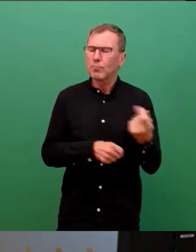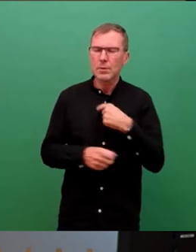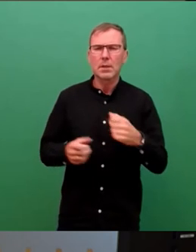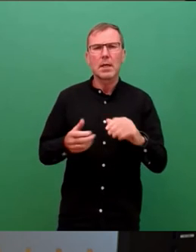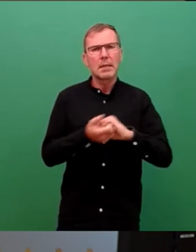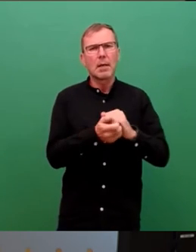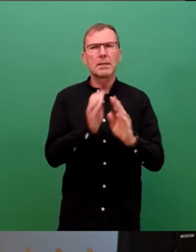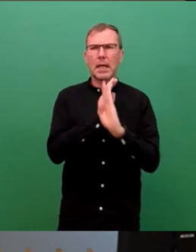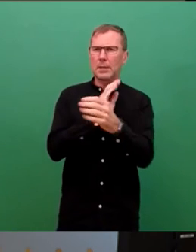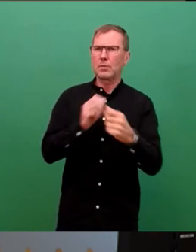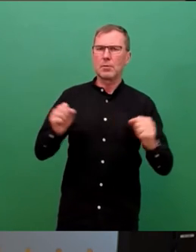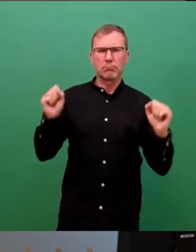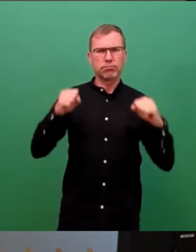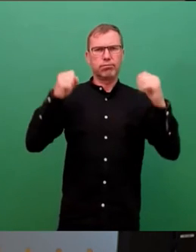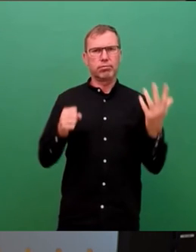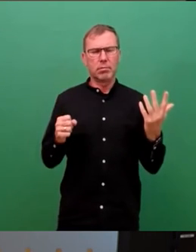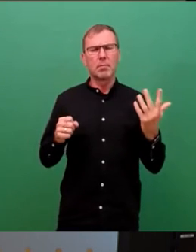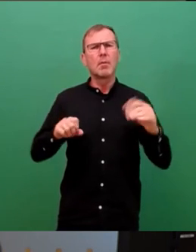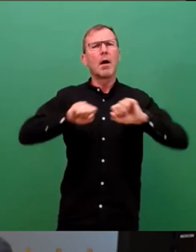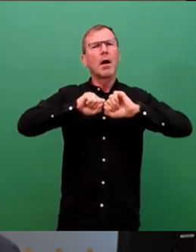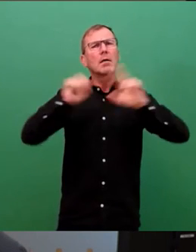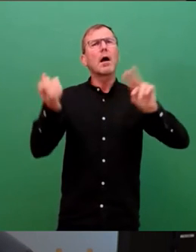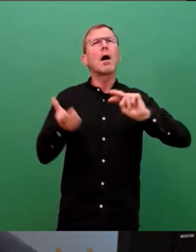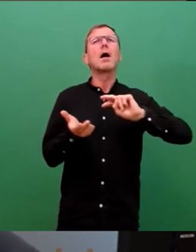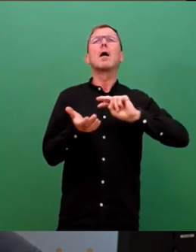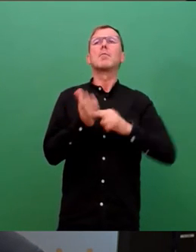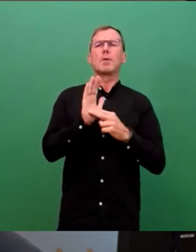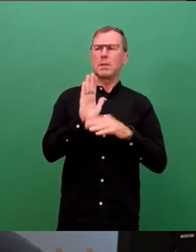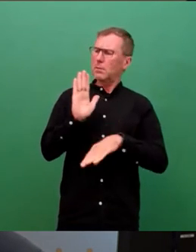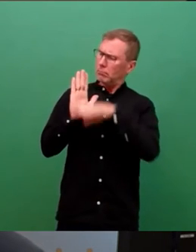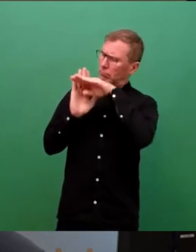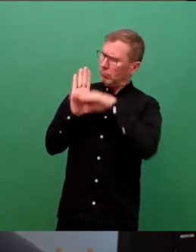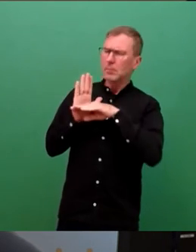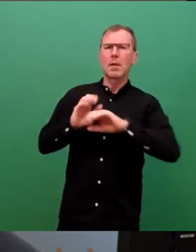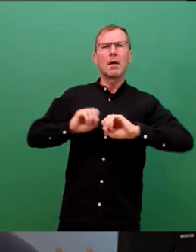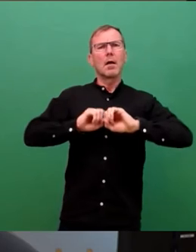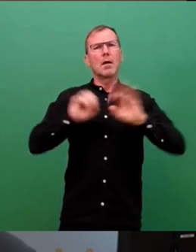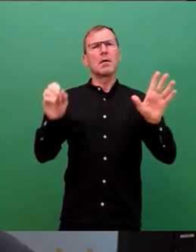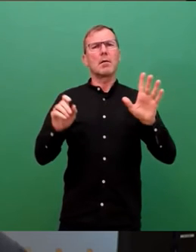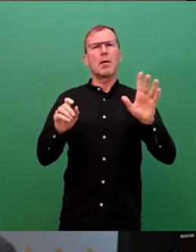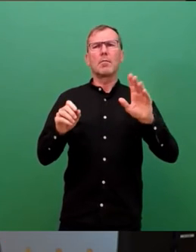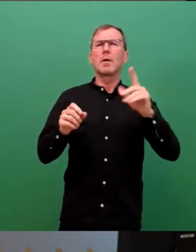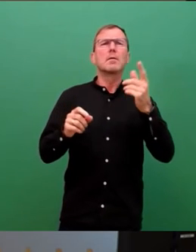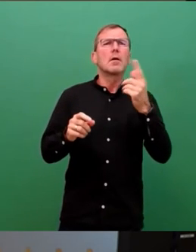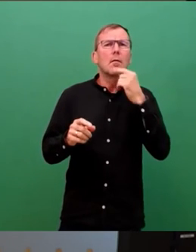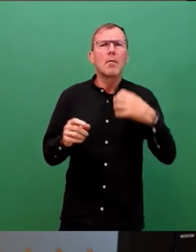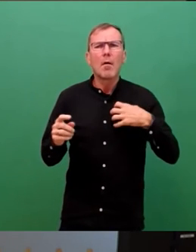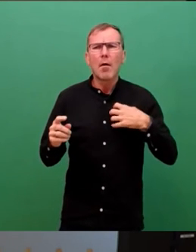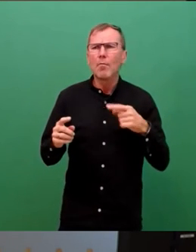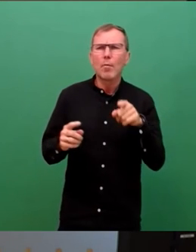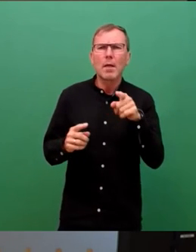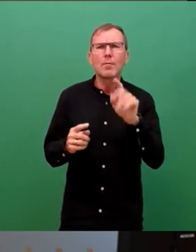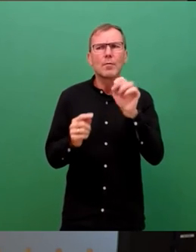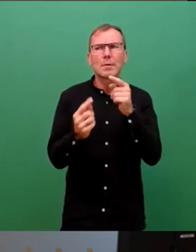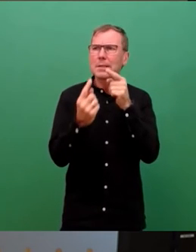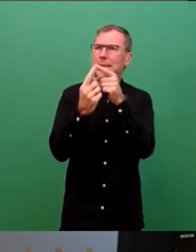Denn nur mit einem klaren politischen Agenda wird es möglich sein, auch bei stürmischer See das Ziel für unsere Stadt nicht